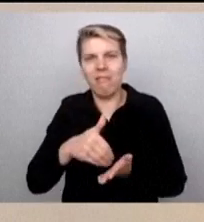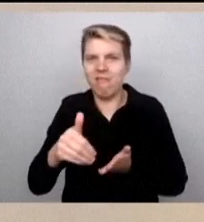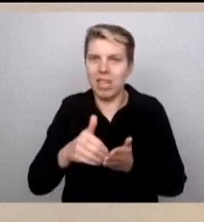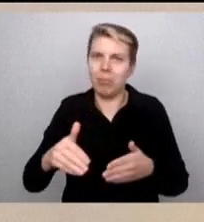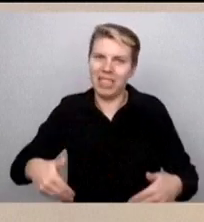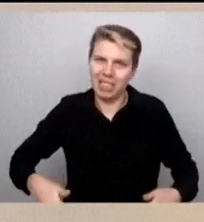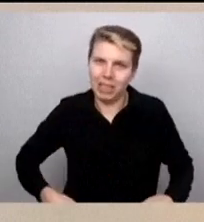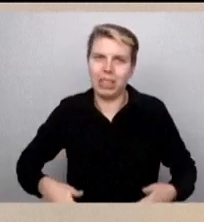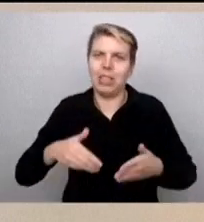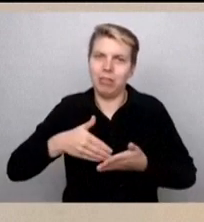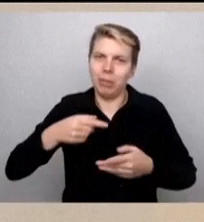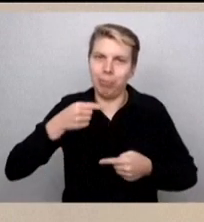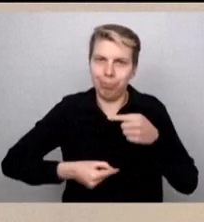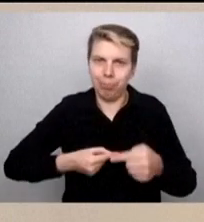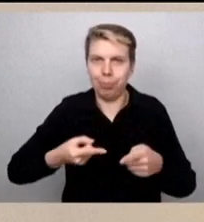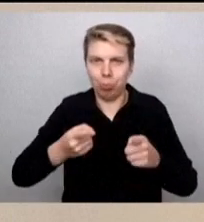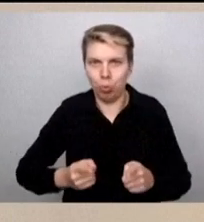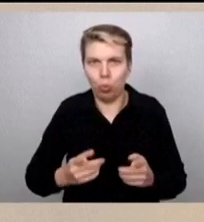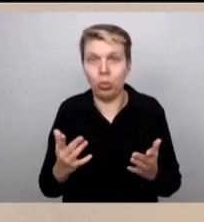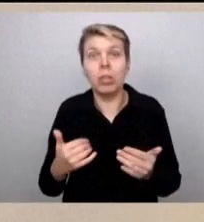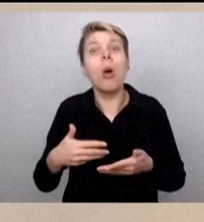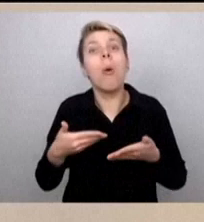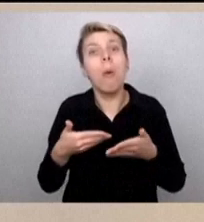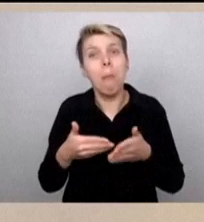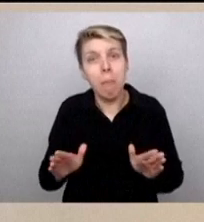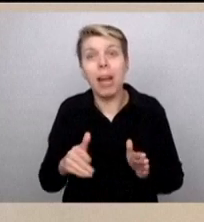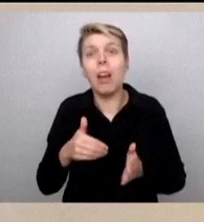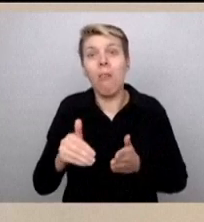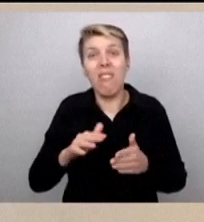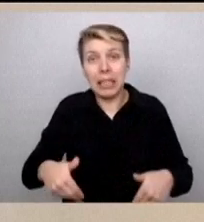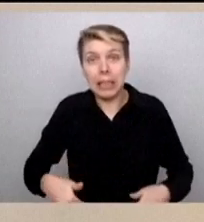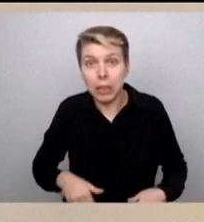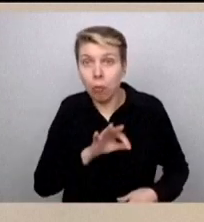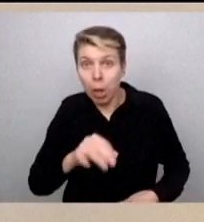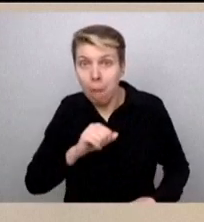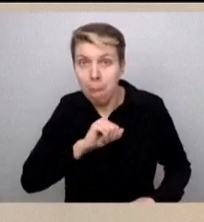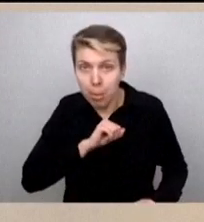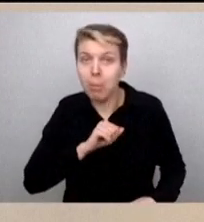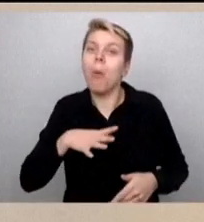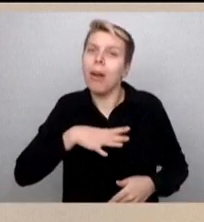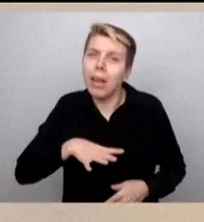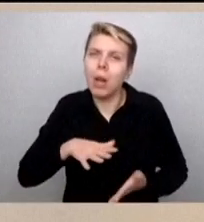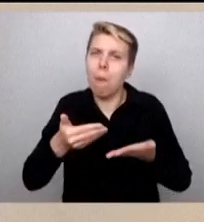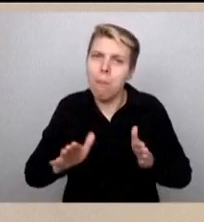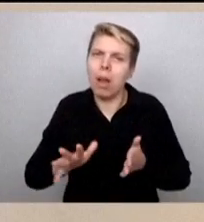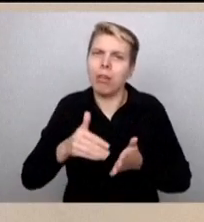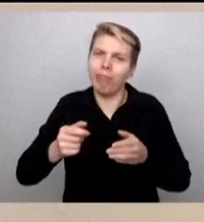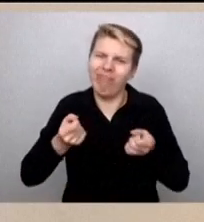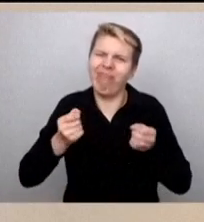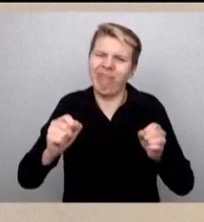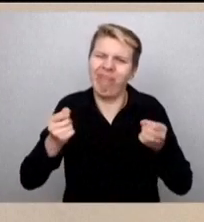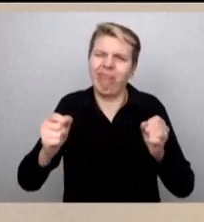Ich bin bereit, auch weiterhin meinen Dienst zu tun, wenn das hilfreich ist für die weiteren Schritte, die für eine